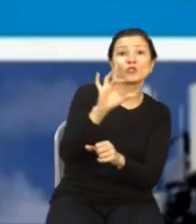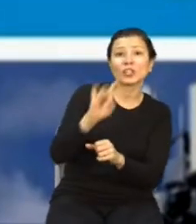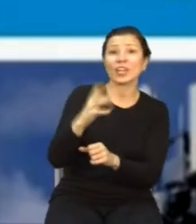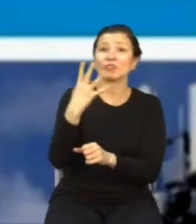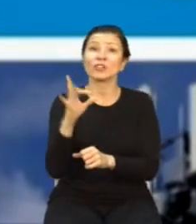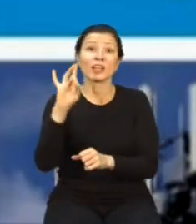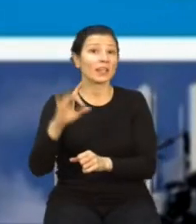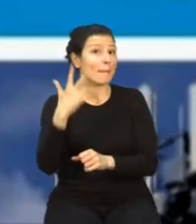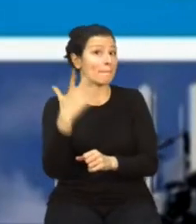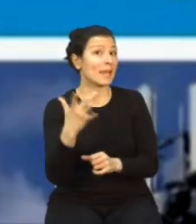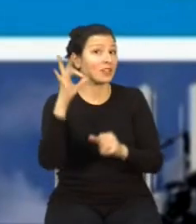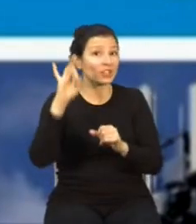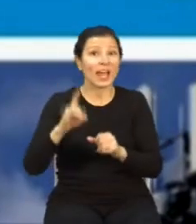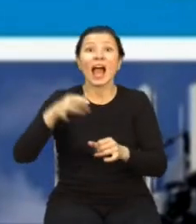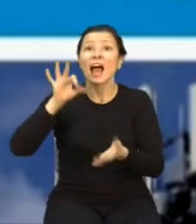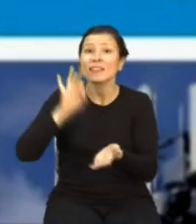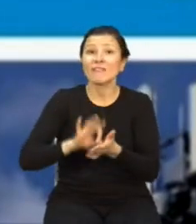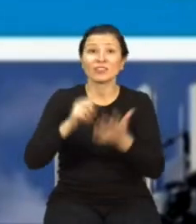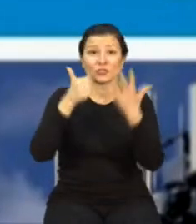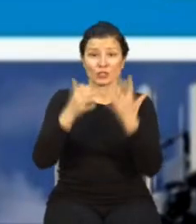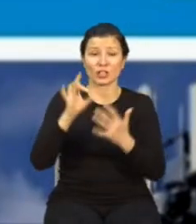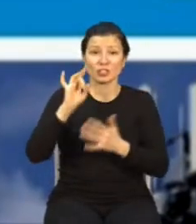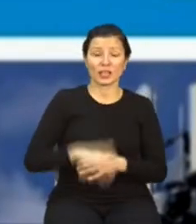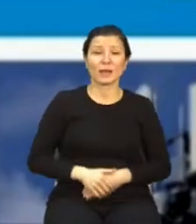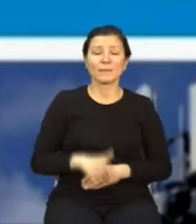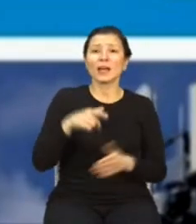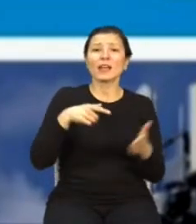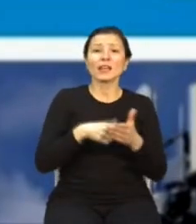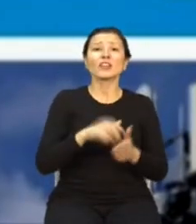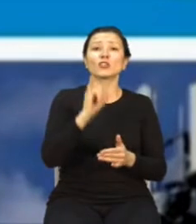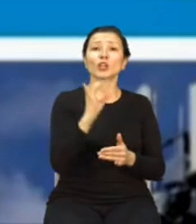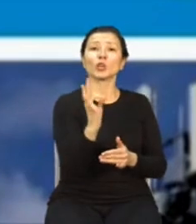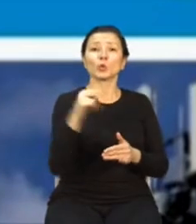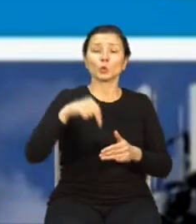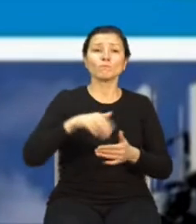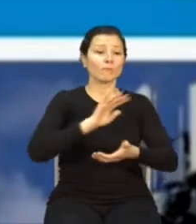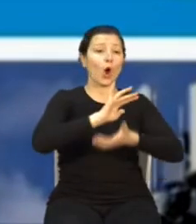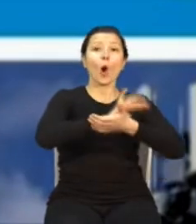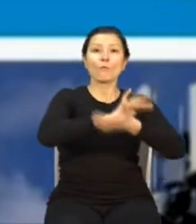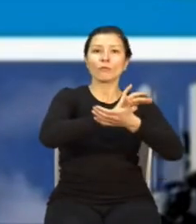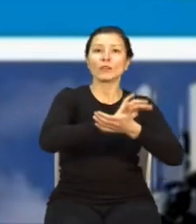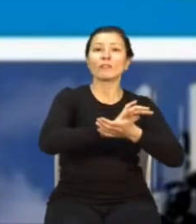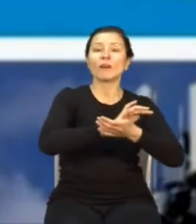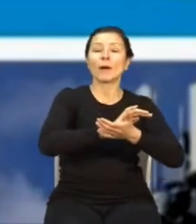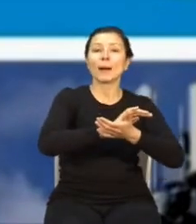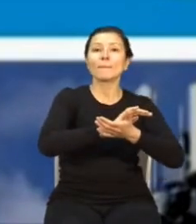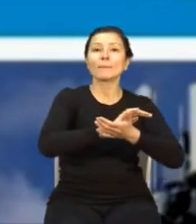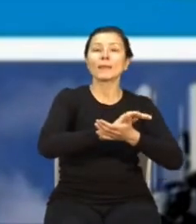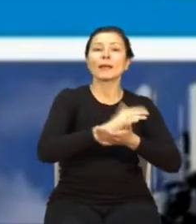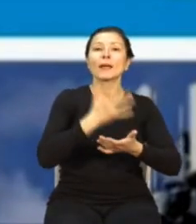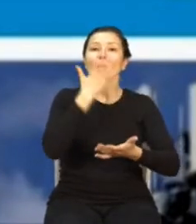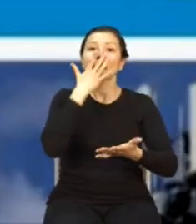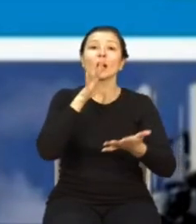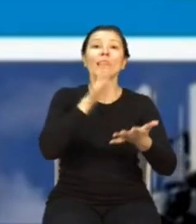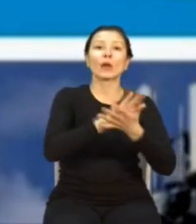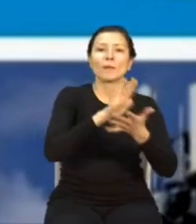w lutym bieżącego roku ITU opublikowała rekomendacje 2150.